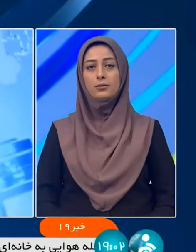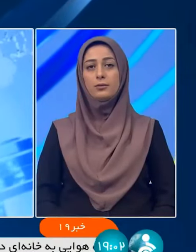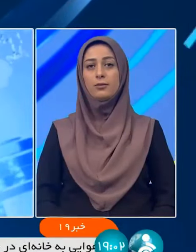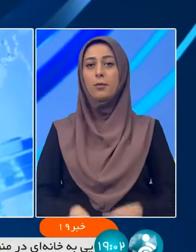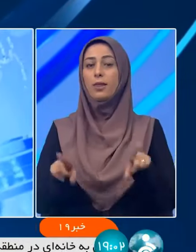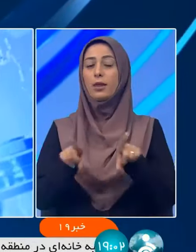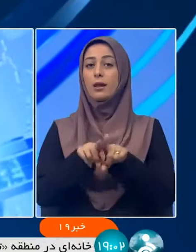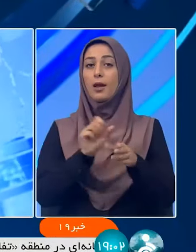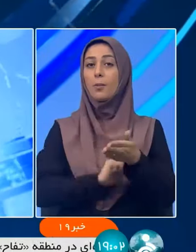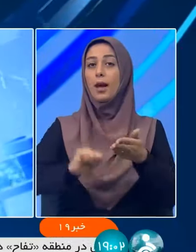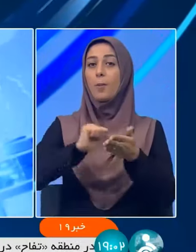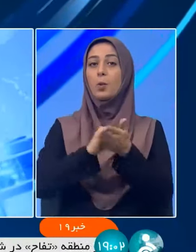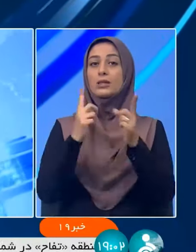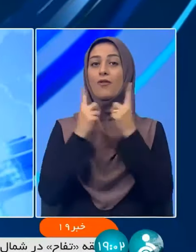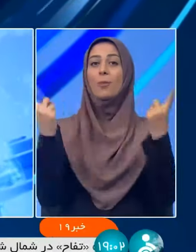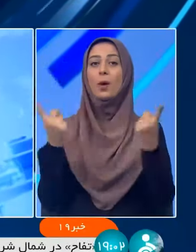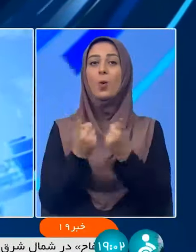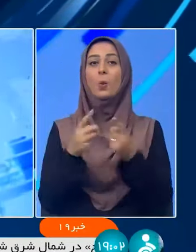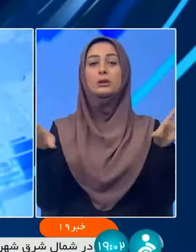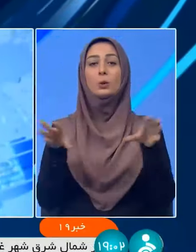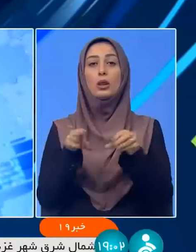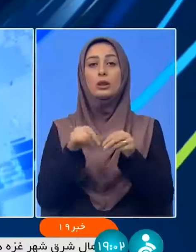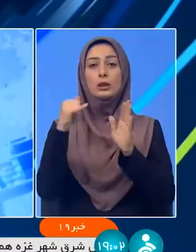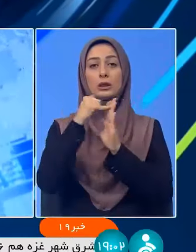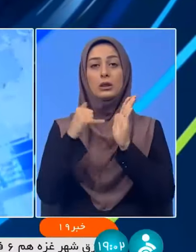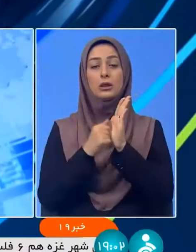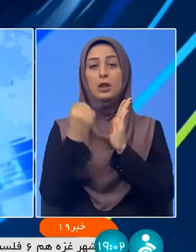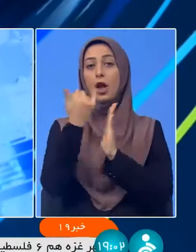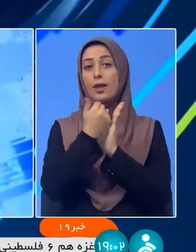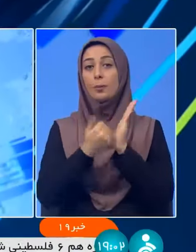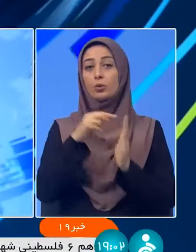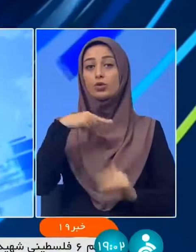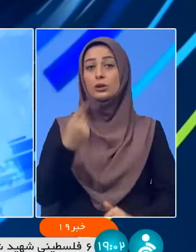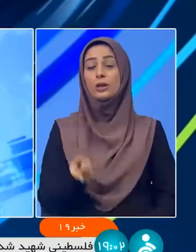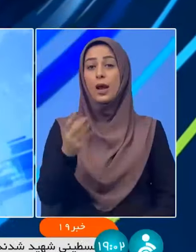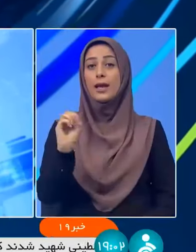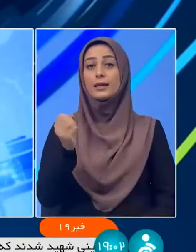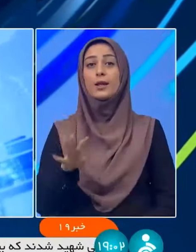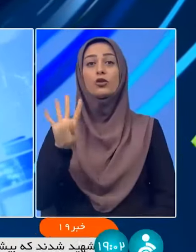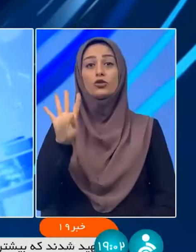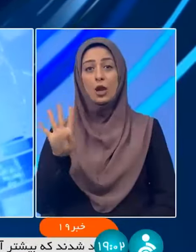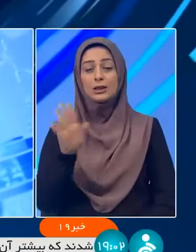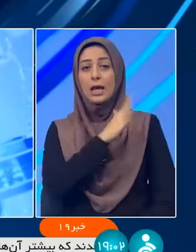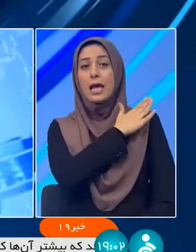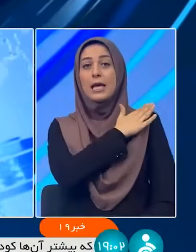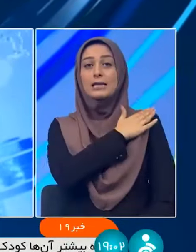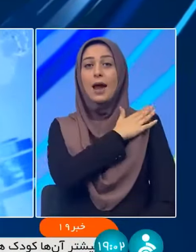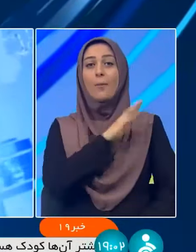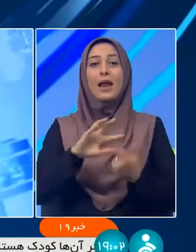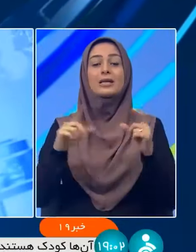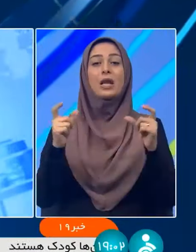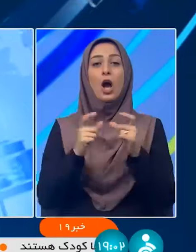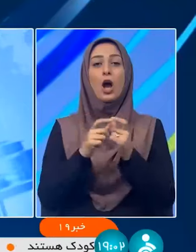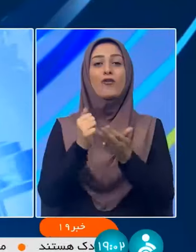بر اساس مصاببه کمیسیون تلفیق لایهه بوجه سال 1404 سرپرستان خانوار